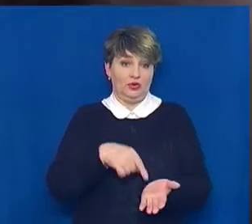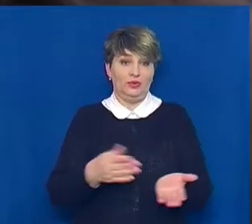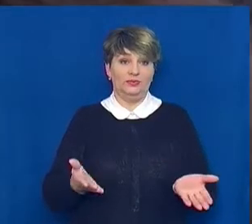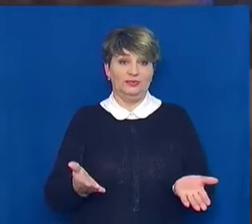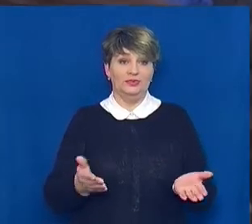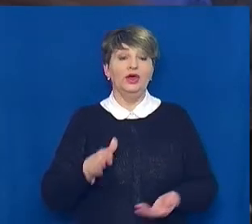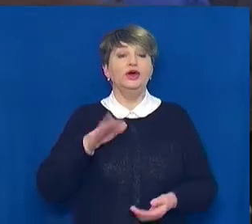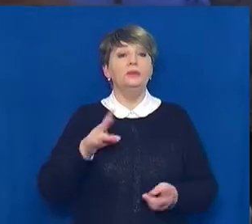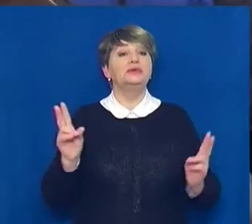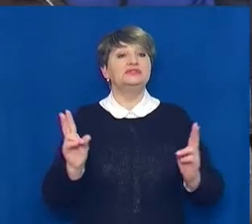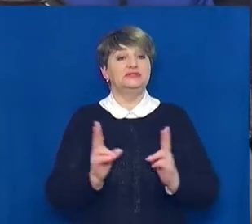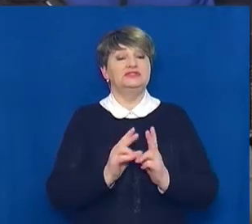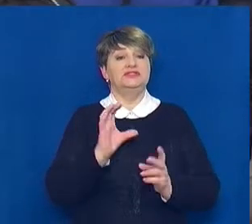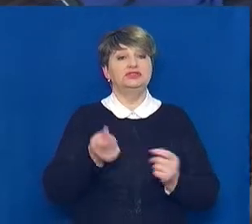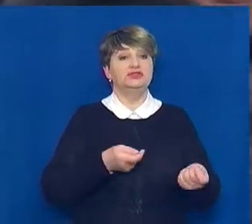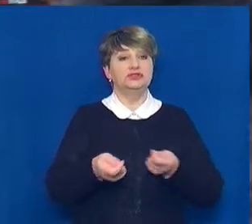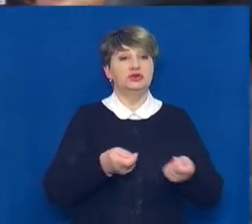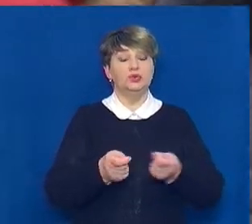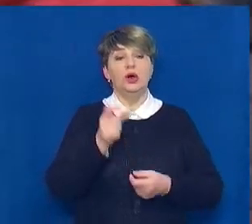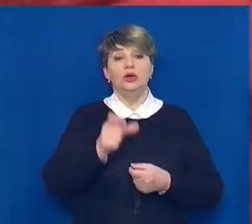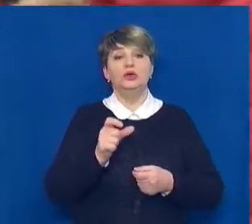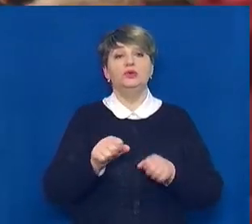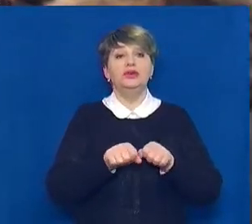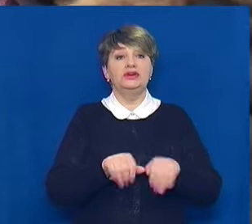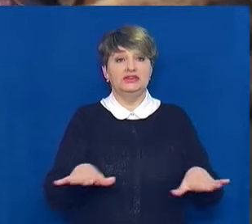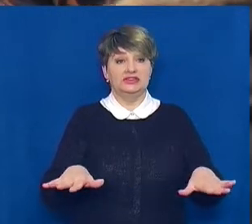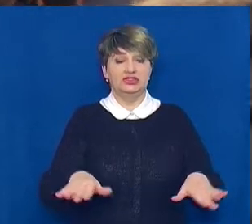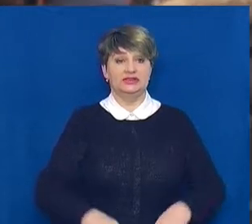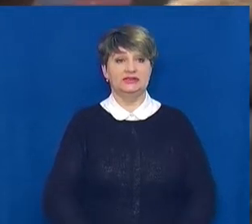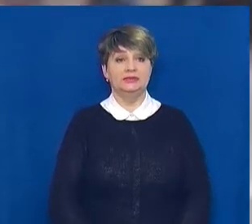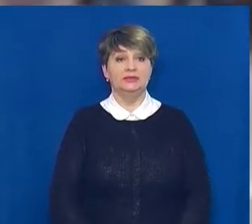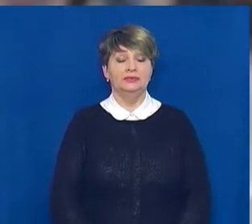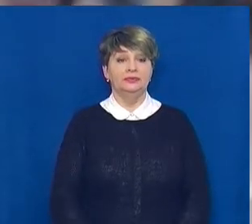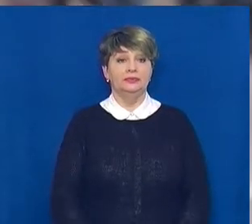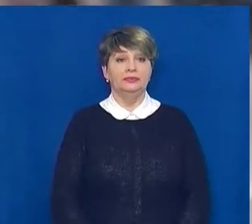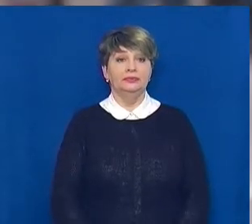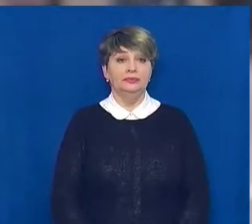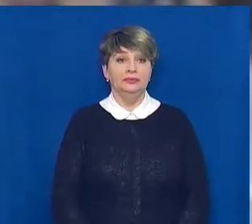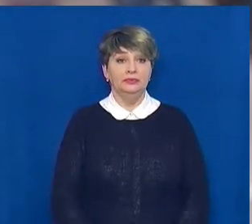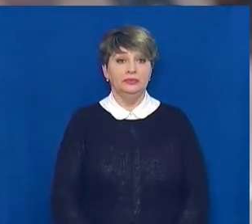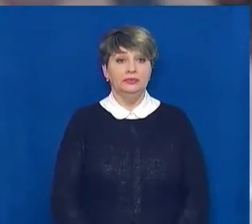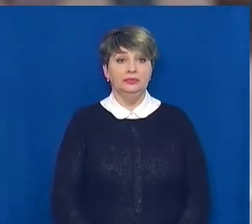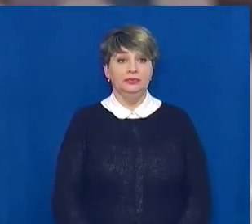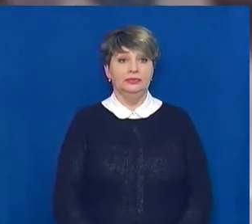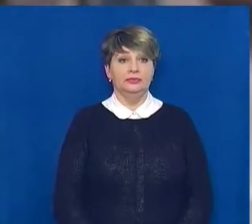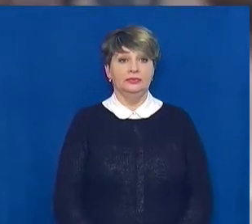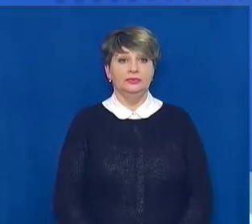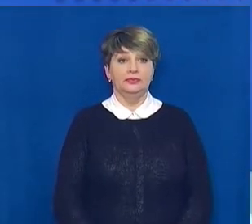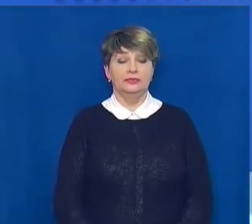Після зустрічі з Романом Карманником люди розійшлися. Ольга Горжій, Сергій Ефімов. Новини на Суспільному. Черкащина.